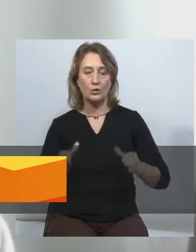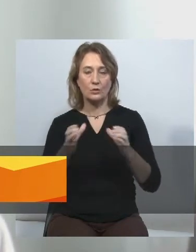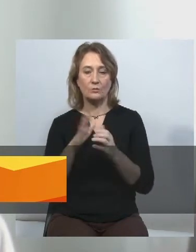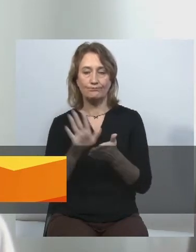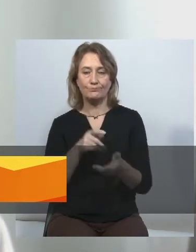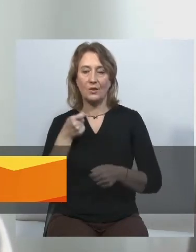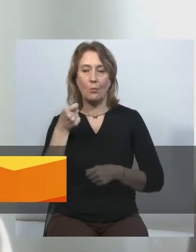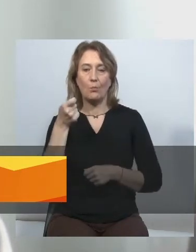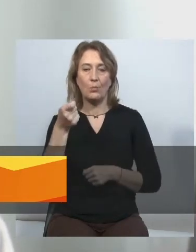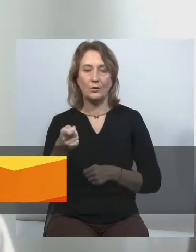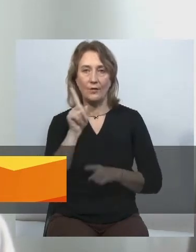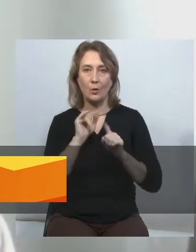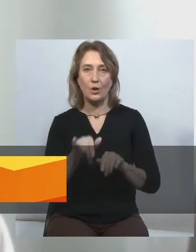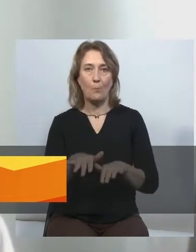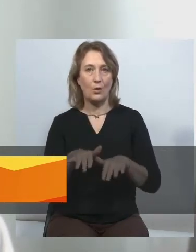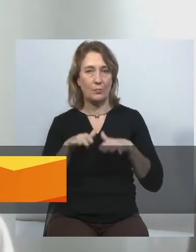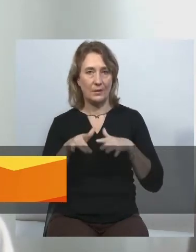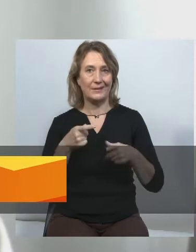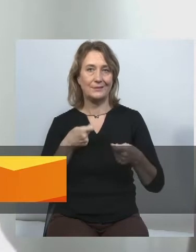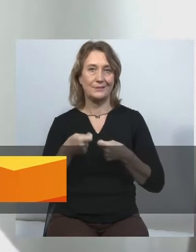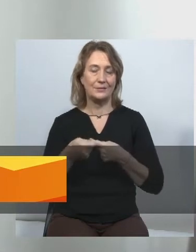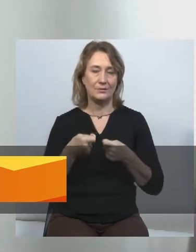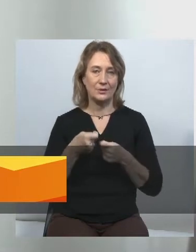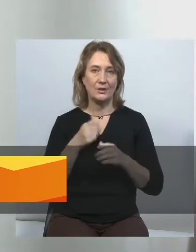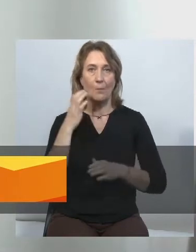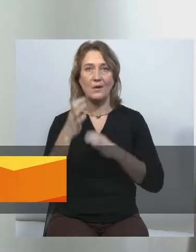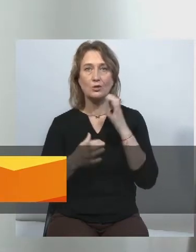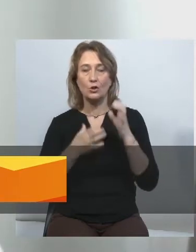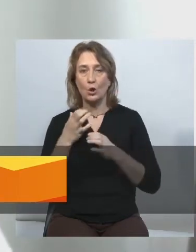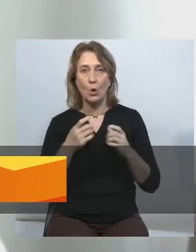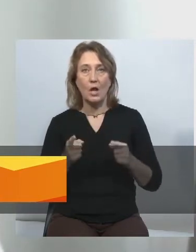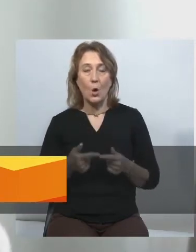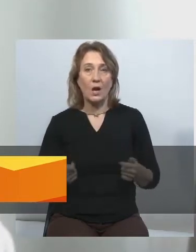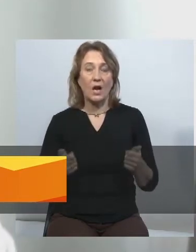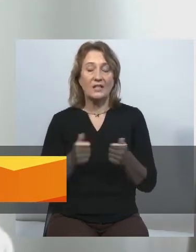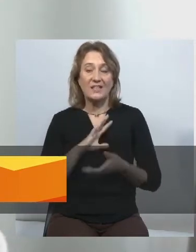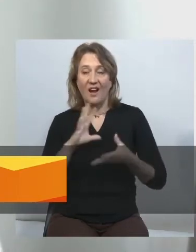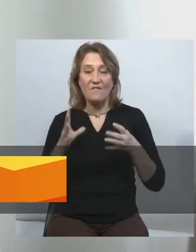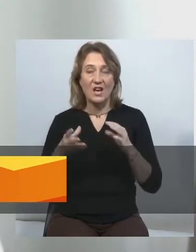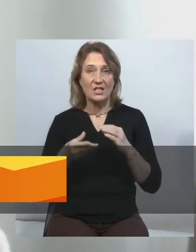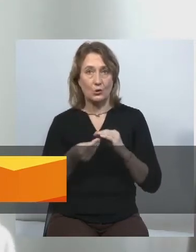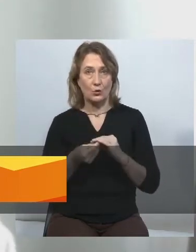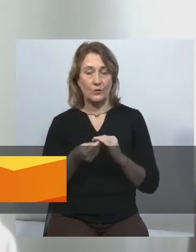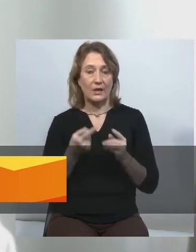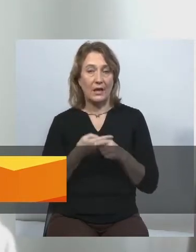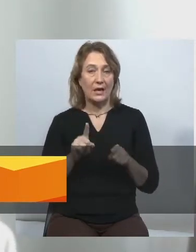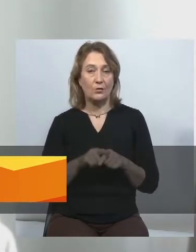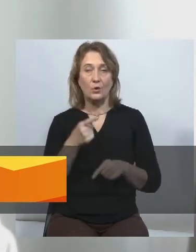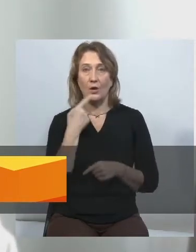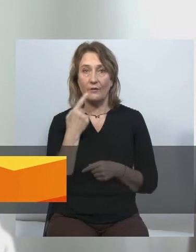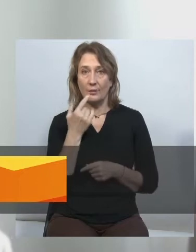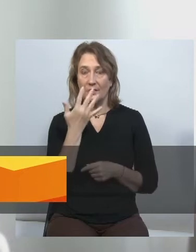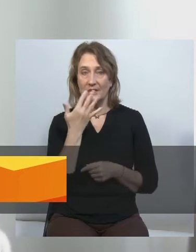парламенту, скеровували до міжнародних організацій, висновки, які говорять про те, що Національна рада не має